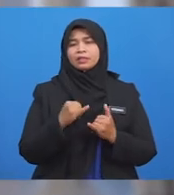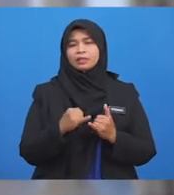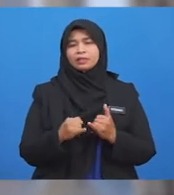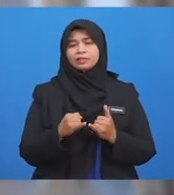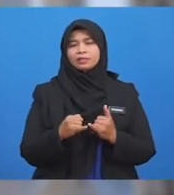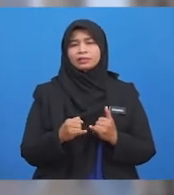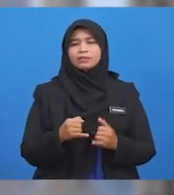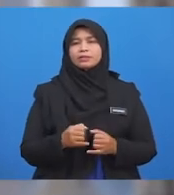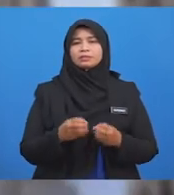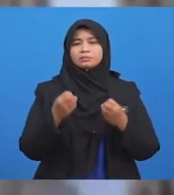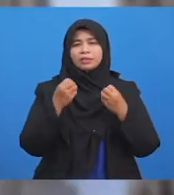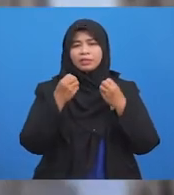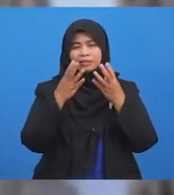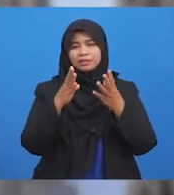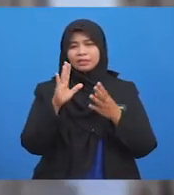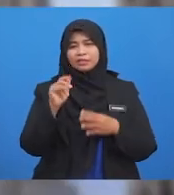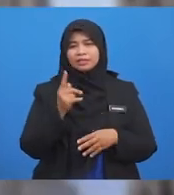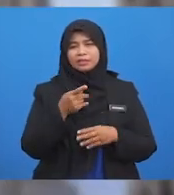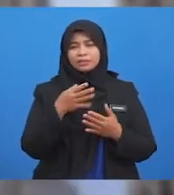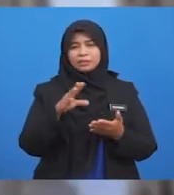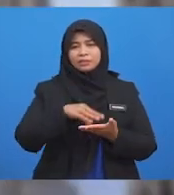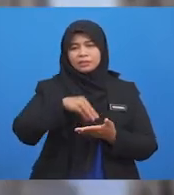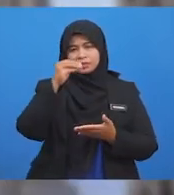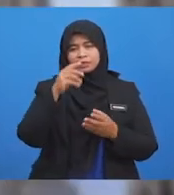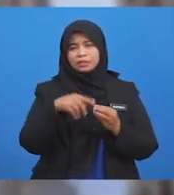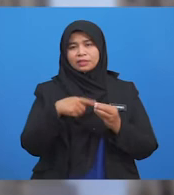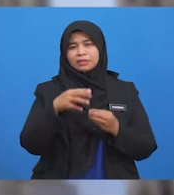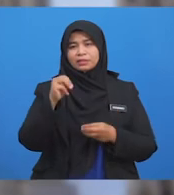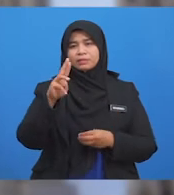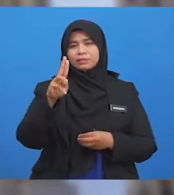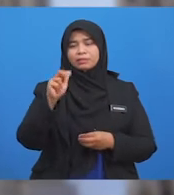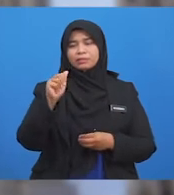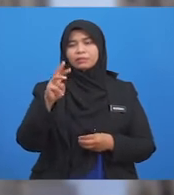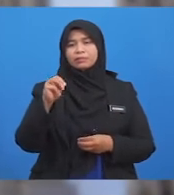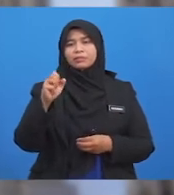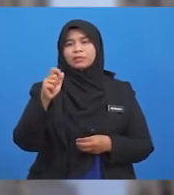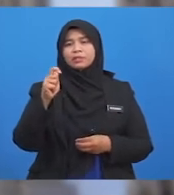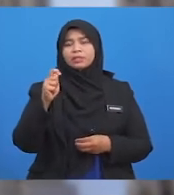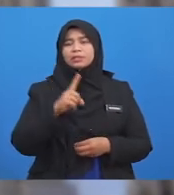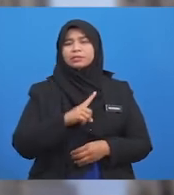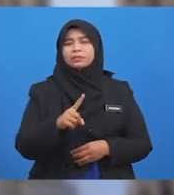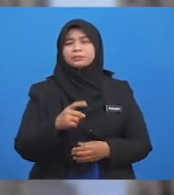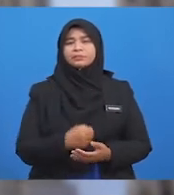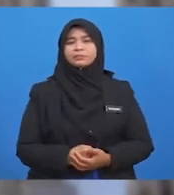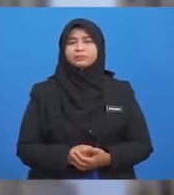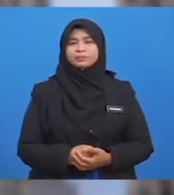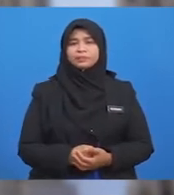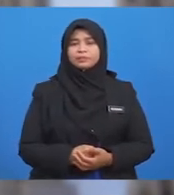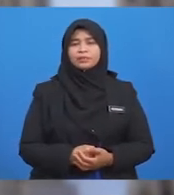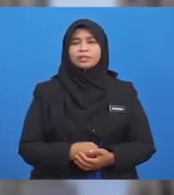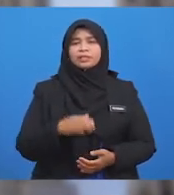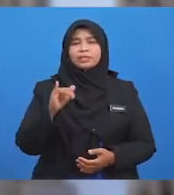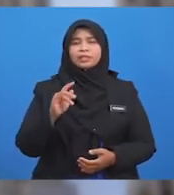segmen Yang terakhir Banyak Tak Yang telah Kita Pelajari Tentang Mu'amalat Islam Tindakan Tindakan Tindakan Apa Murid- Murid